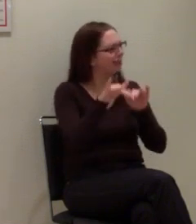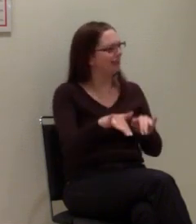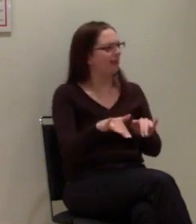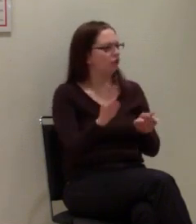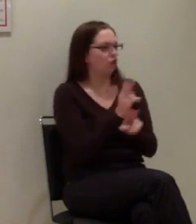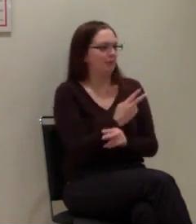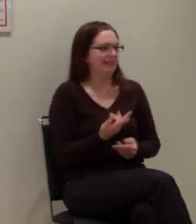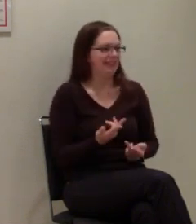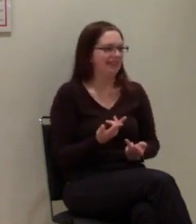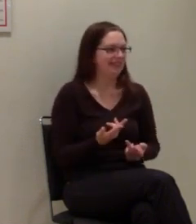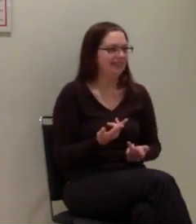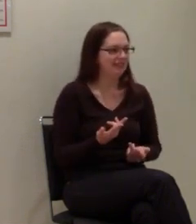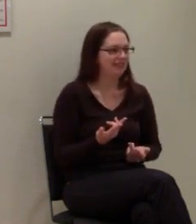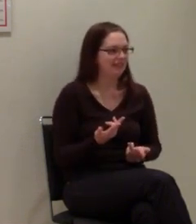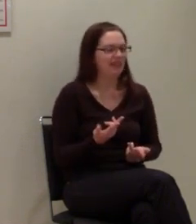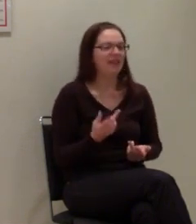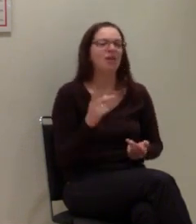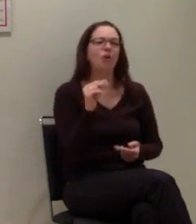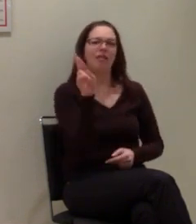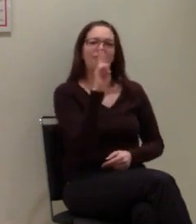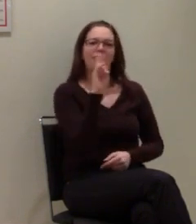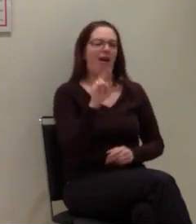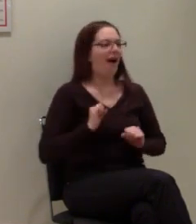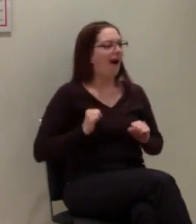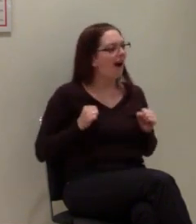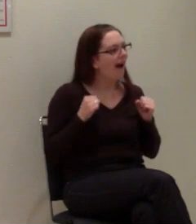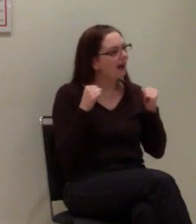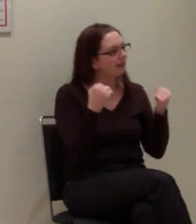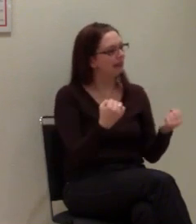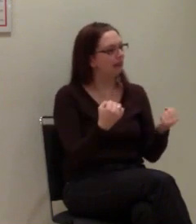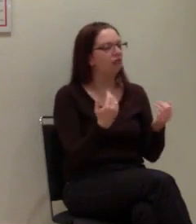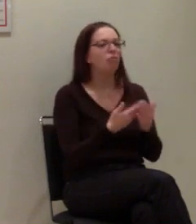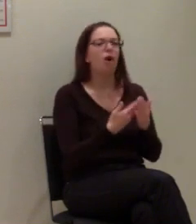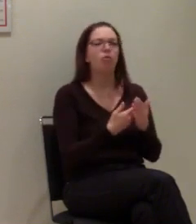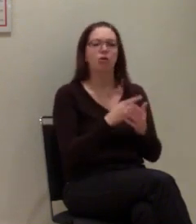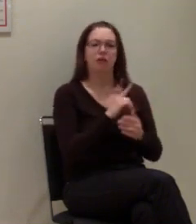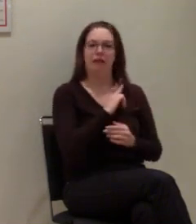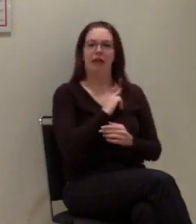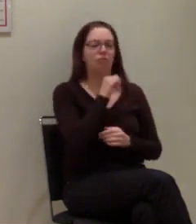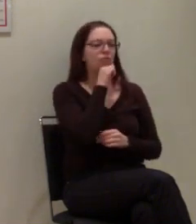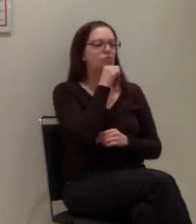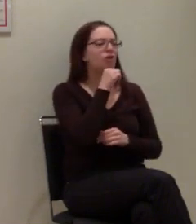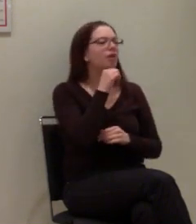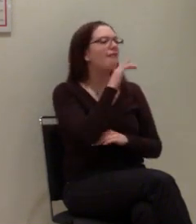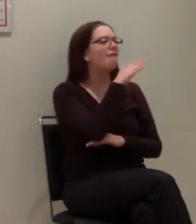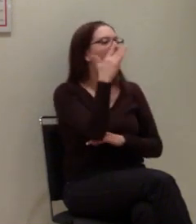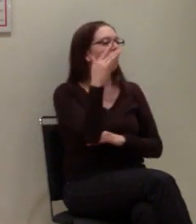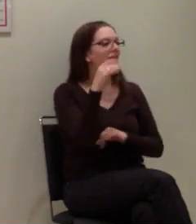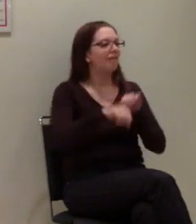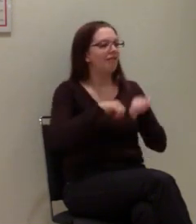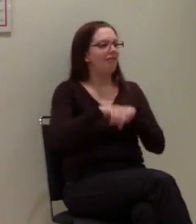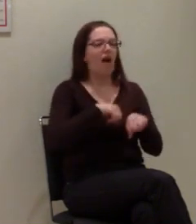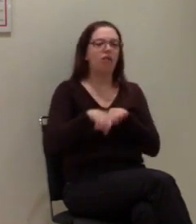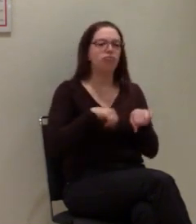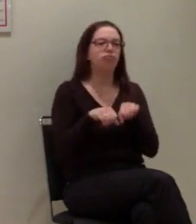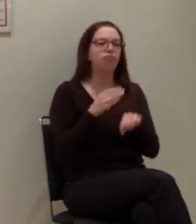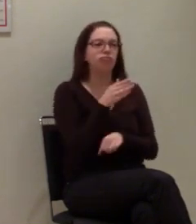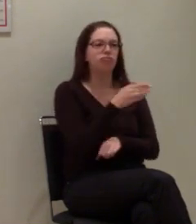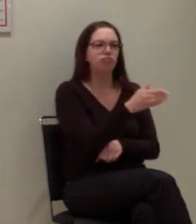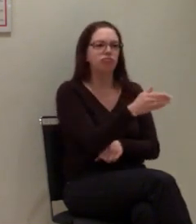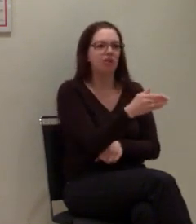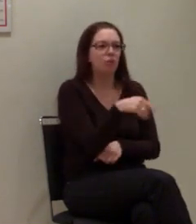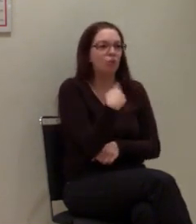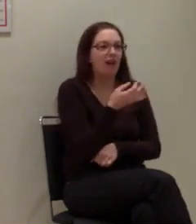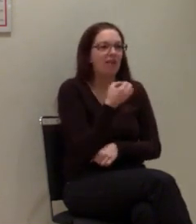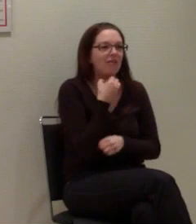Sodass ein aktiver Mensch, der wegen mir mit einem Mountainbike im Wald unterwegs ist, nur schwierig dort einen Fax finden